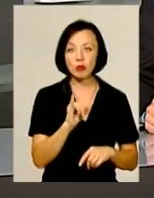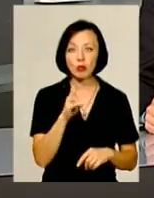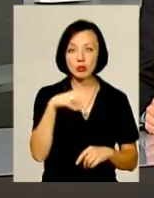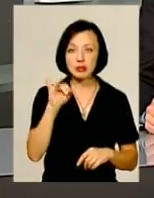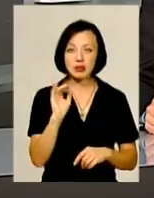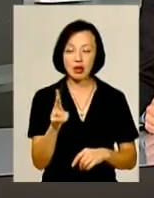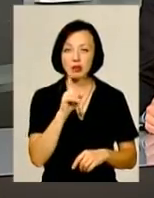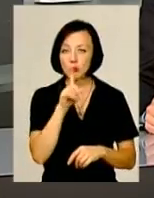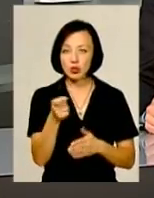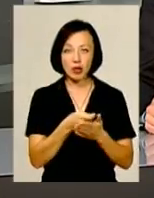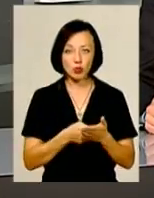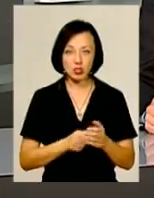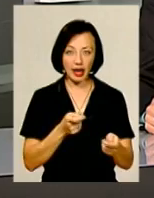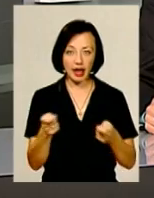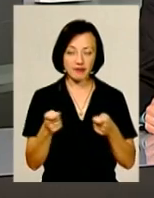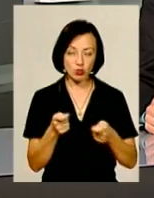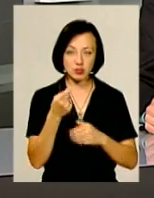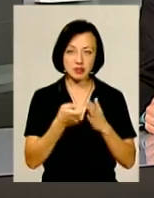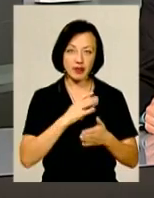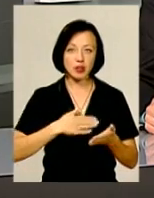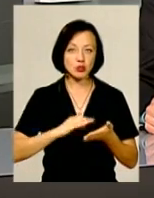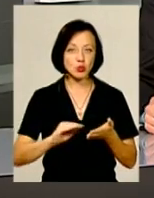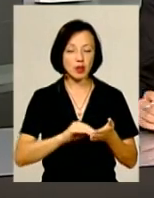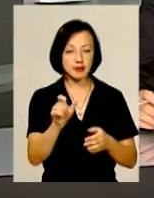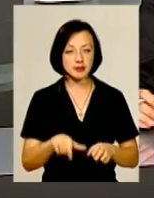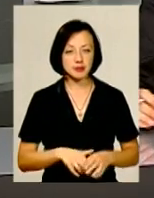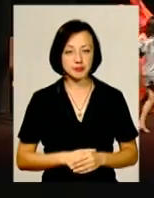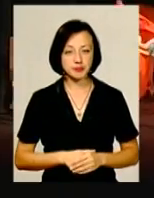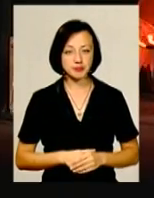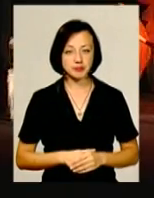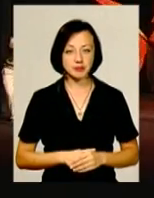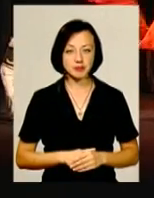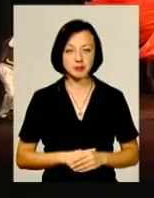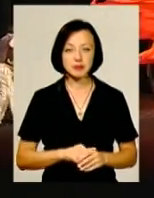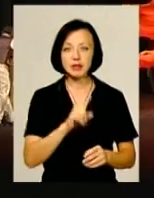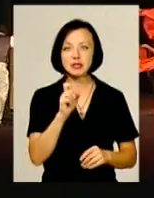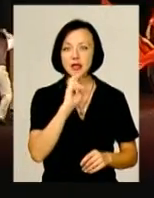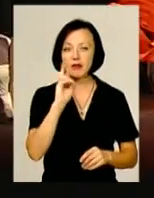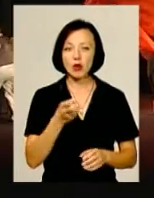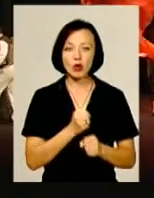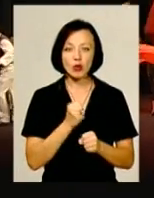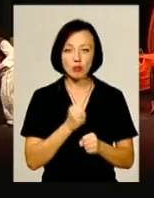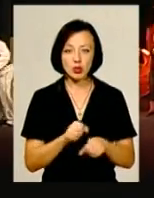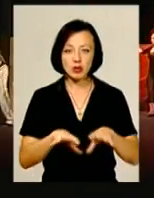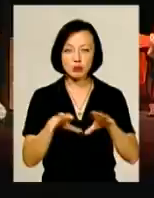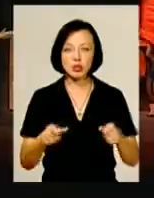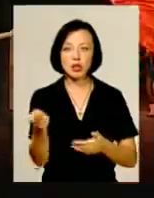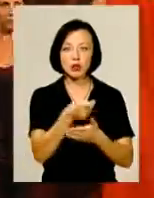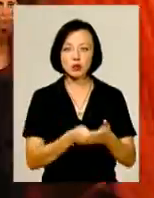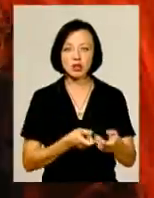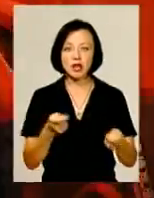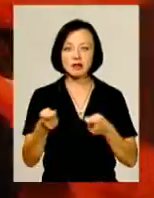не буде більше художнім керівником, дізнавались наші журналісти. За два роки роботи на посаді художнього керівника